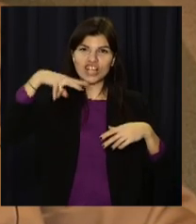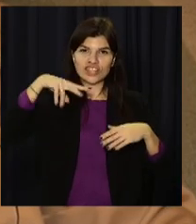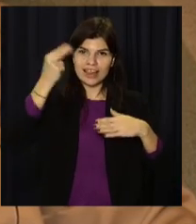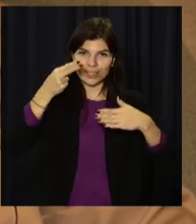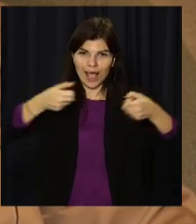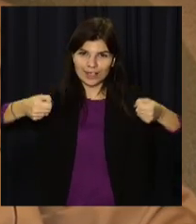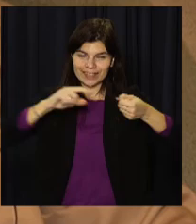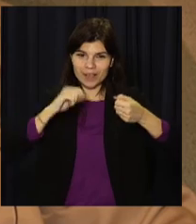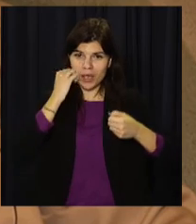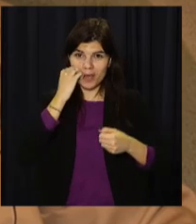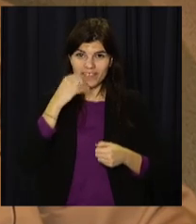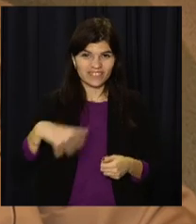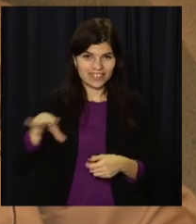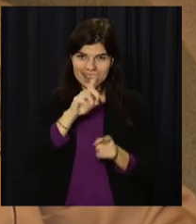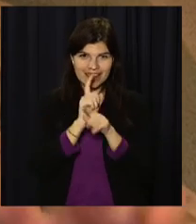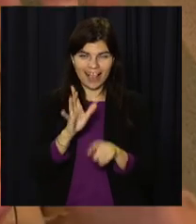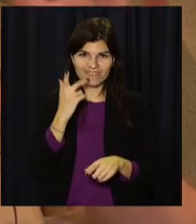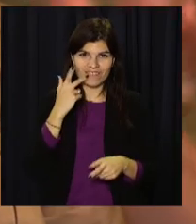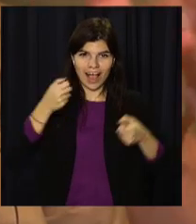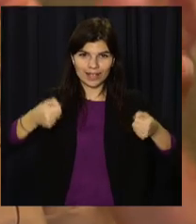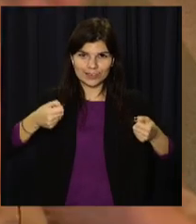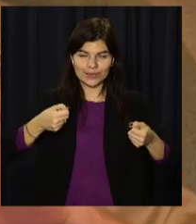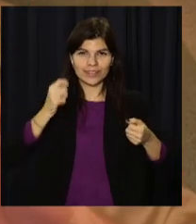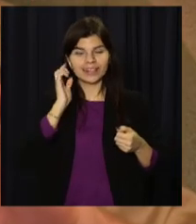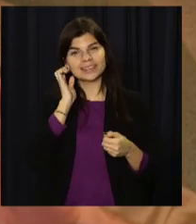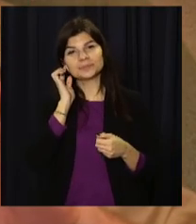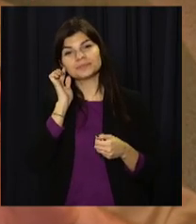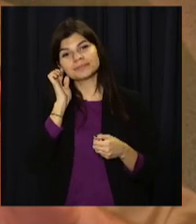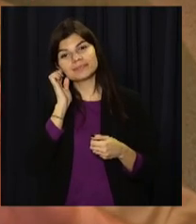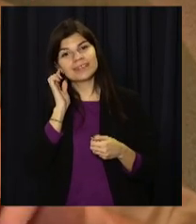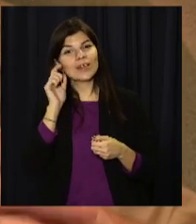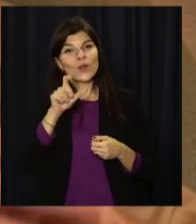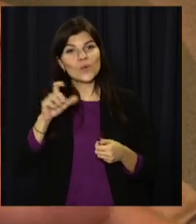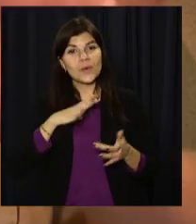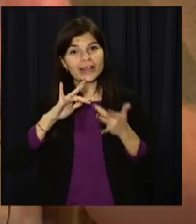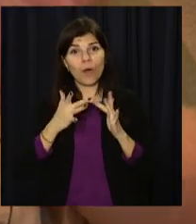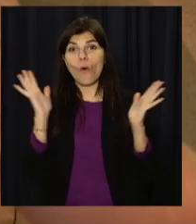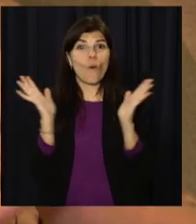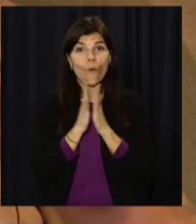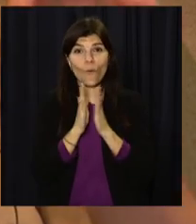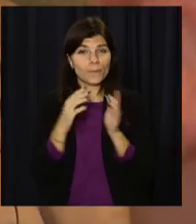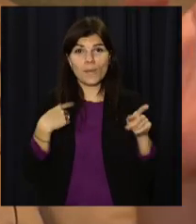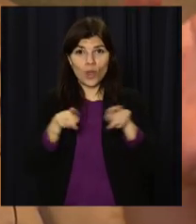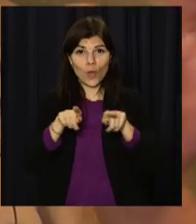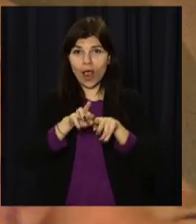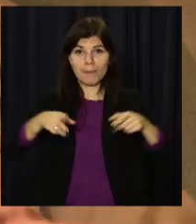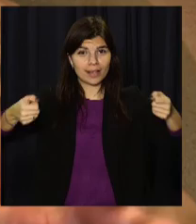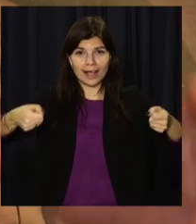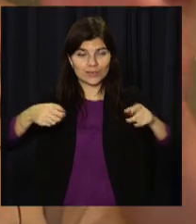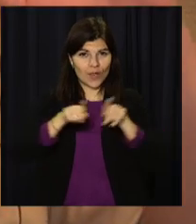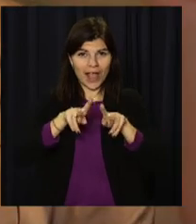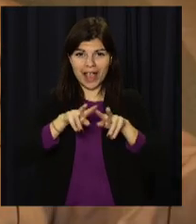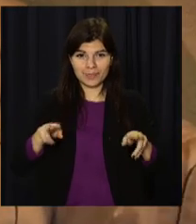У бабусі у всіх ж були кастрюльки белі з вишенками. У мене люди писали навіть в інтернеті. У мене точно така, тільки з смородиною.